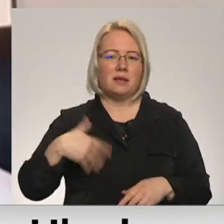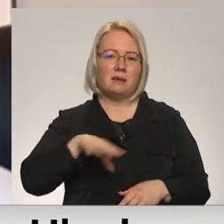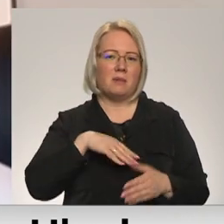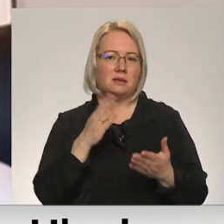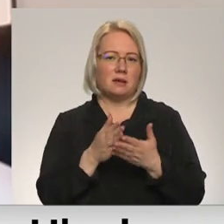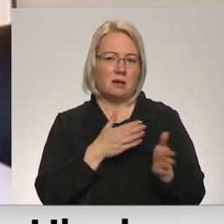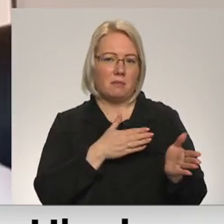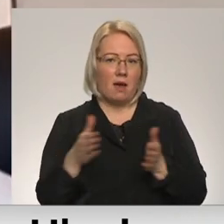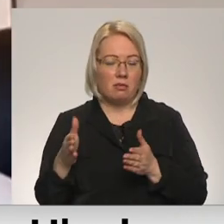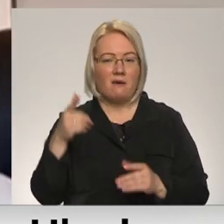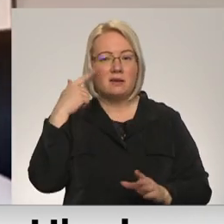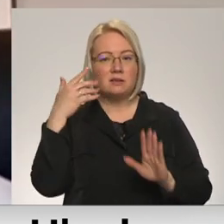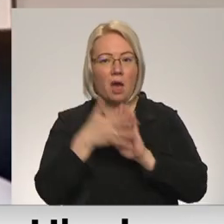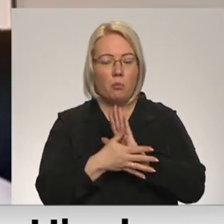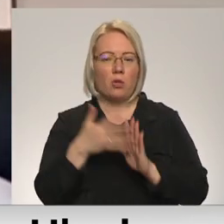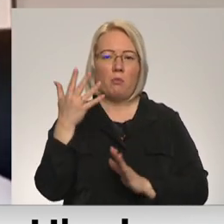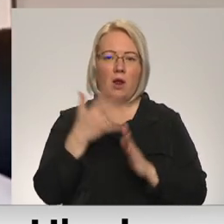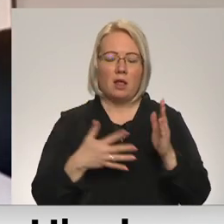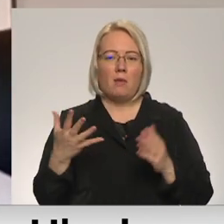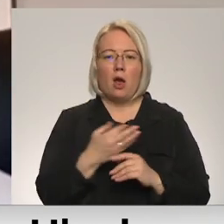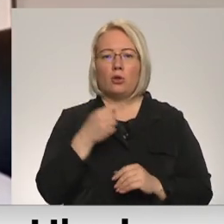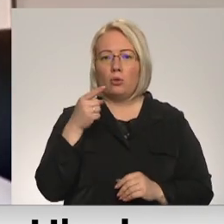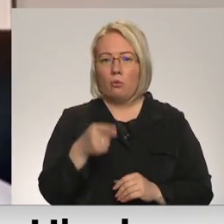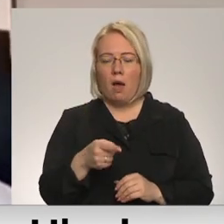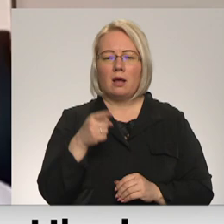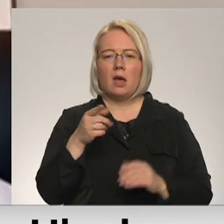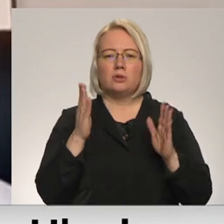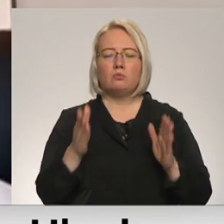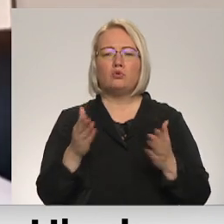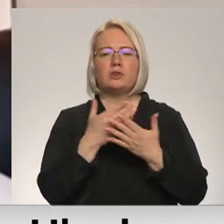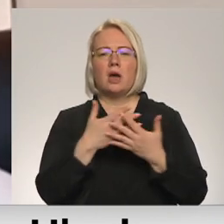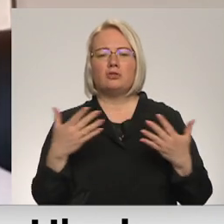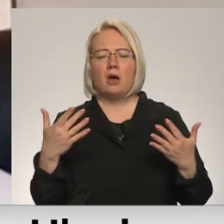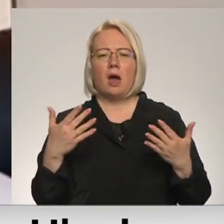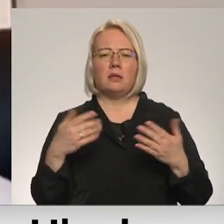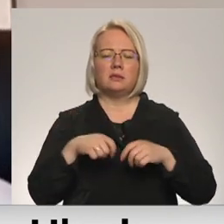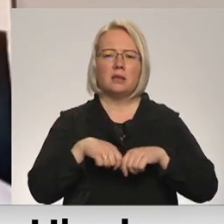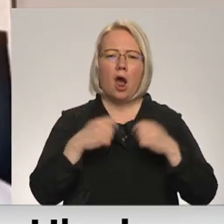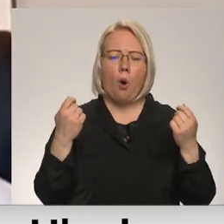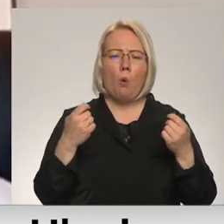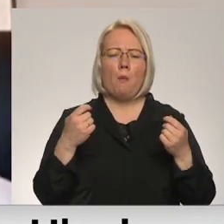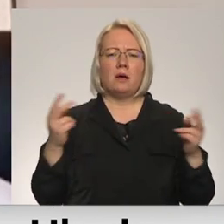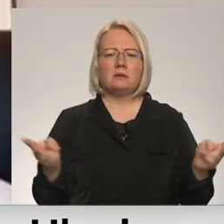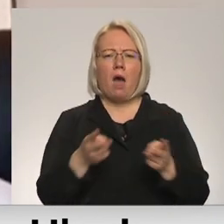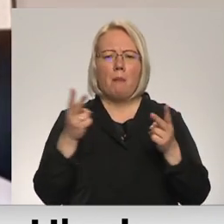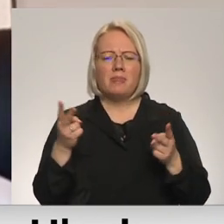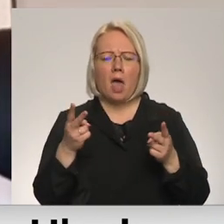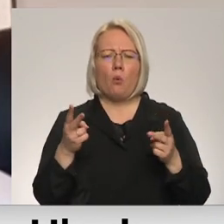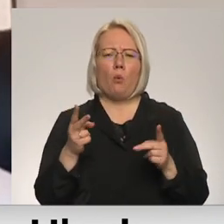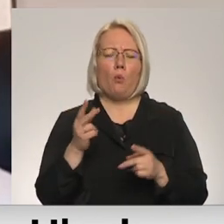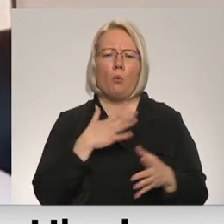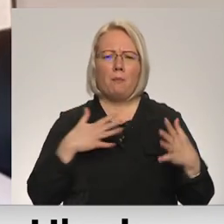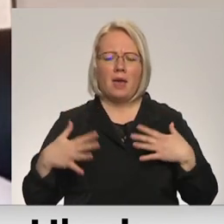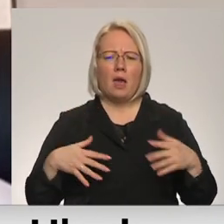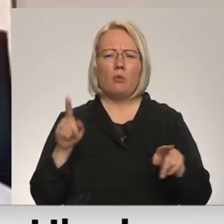Saprotam un rēķinamies ar to, ka visdrīzāk tās būs dažādas traumas, apdegumi, droši vien arī citu